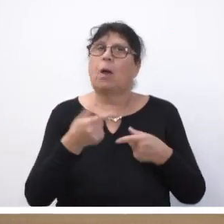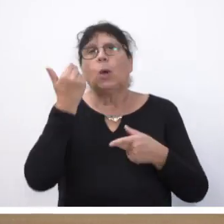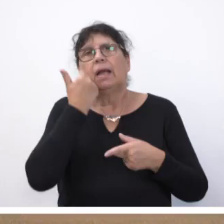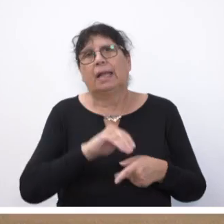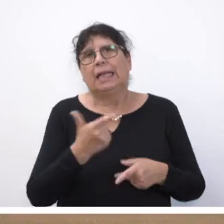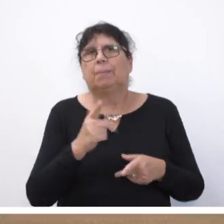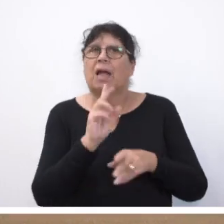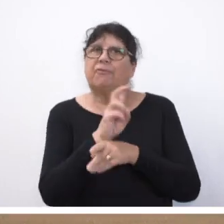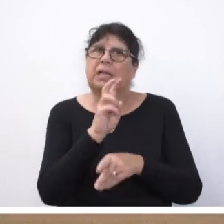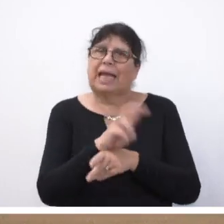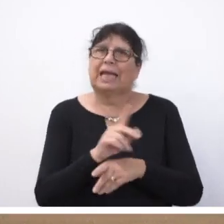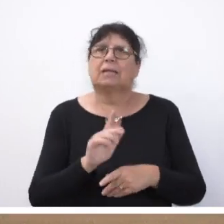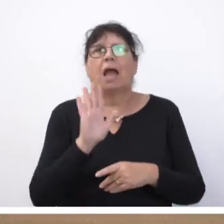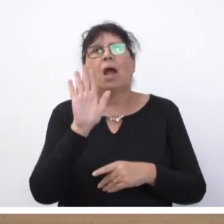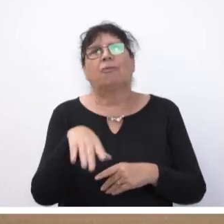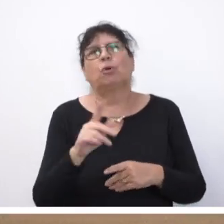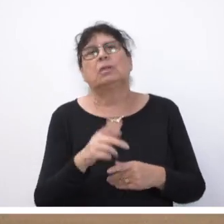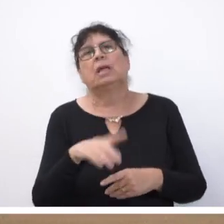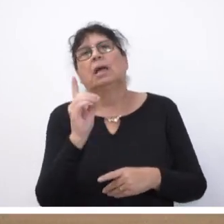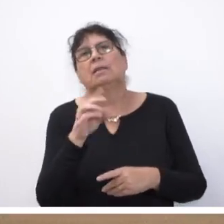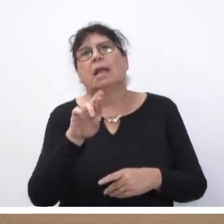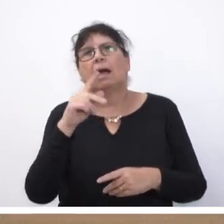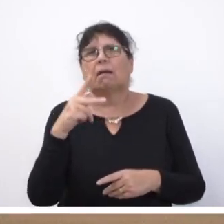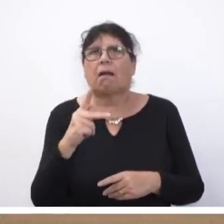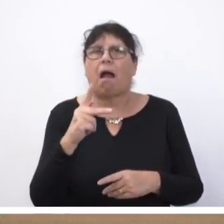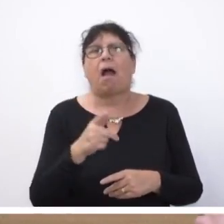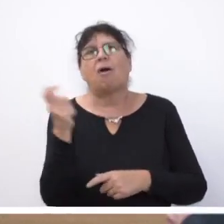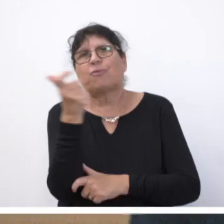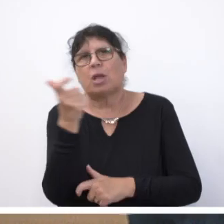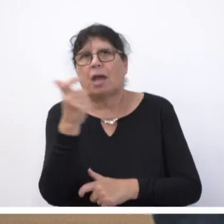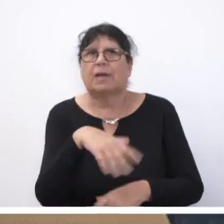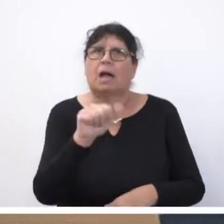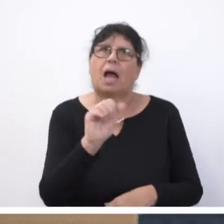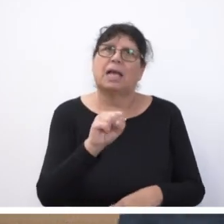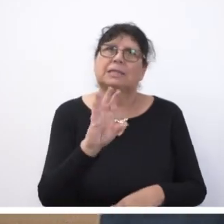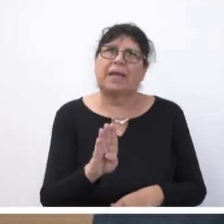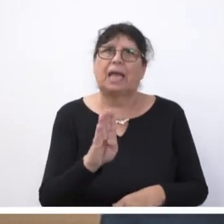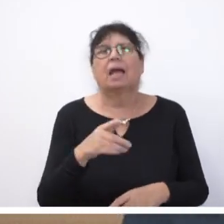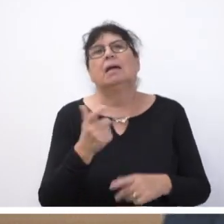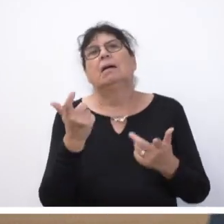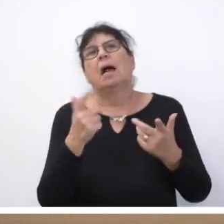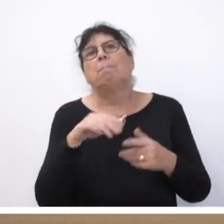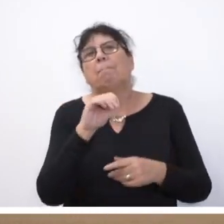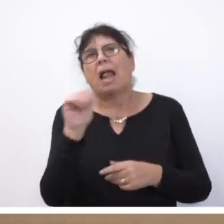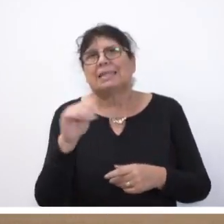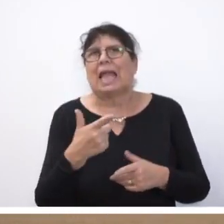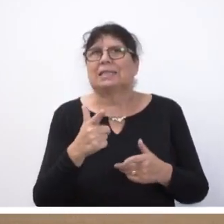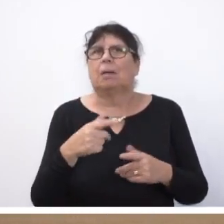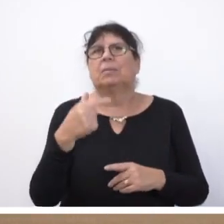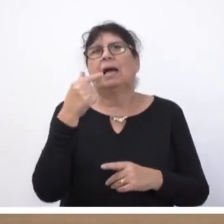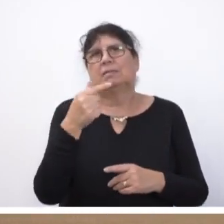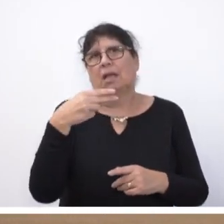Vertreter von DRK, von Feuerwehr, von ASB, von Malteser und THW, herzlich willkommen.